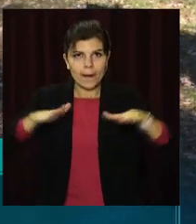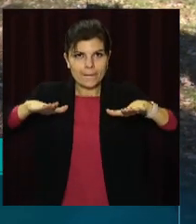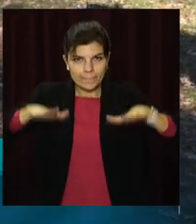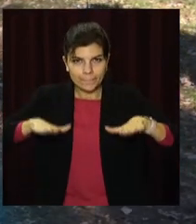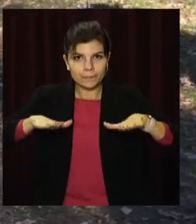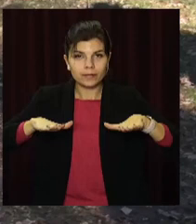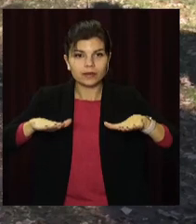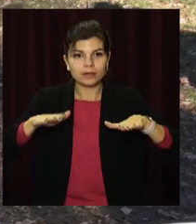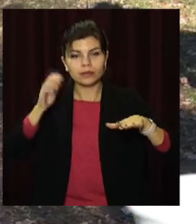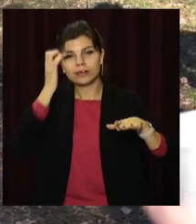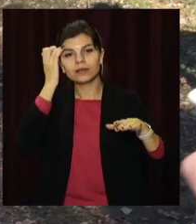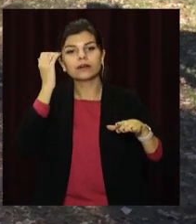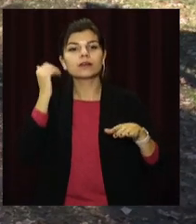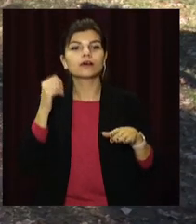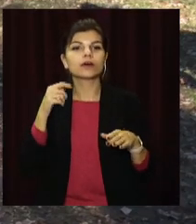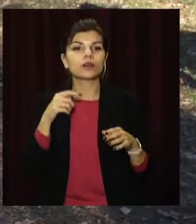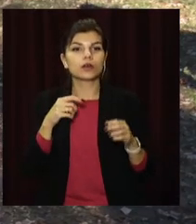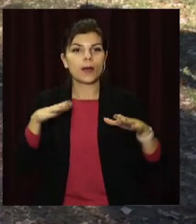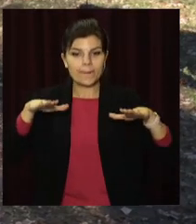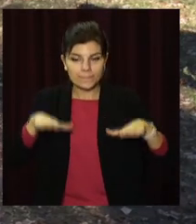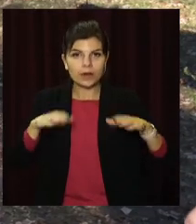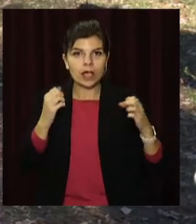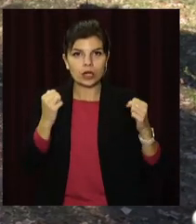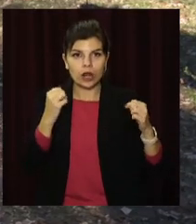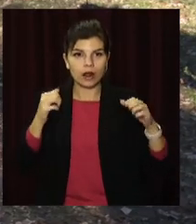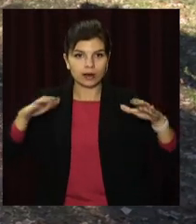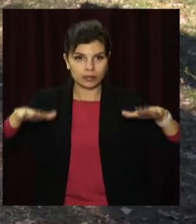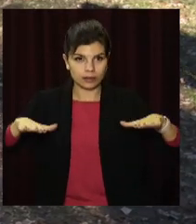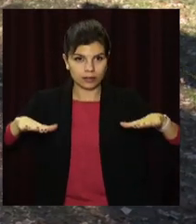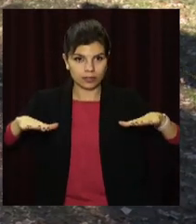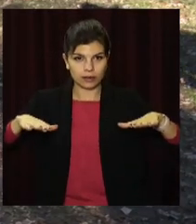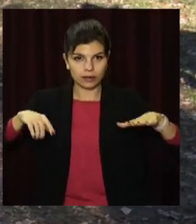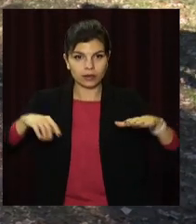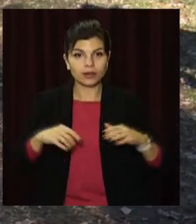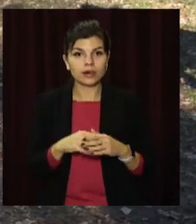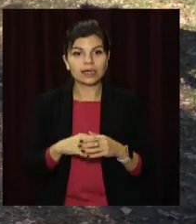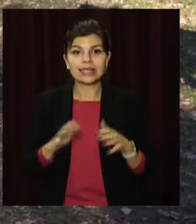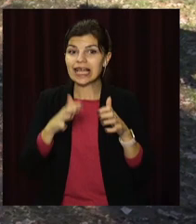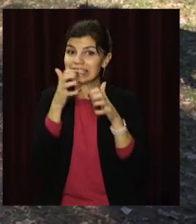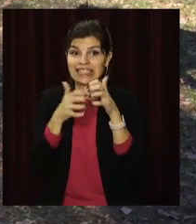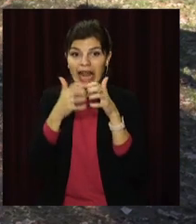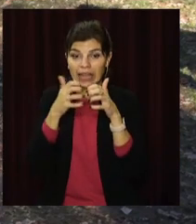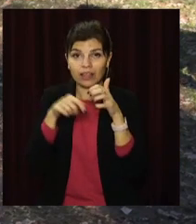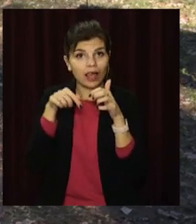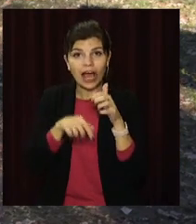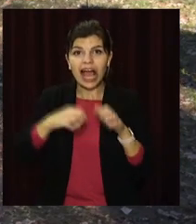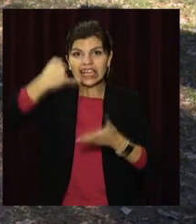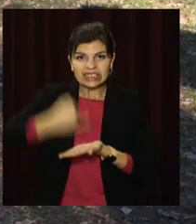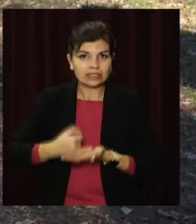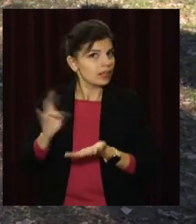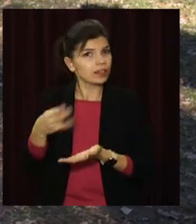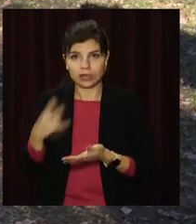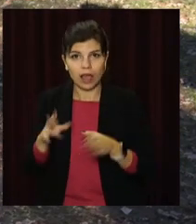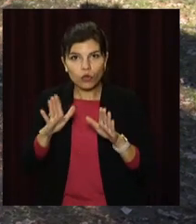Потрібно ущільнювати землю на краю, від краю ямки. В середину краще всього взагалі не ставати. І полив відбувається тільки